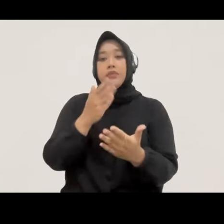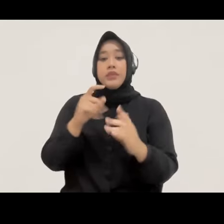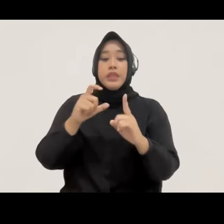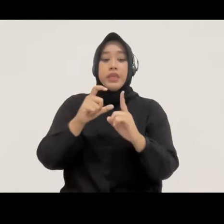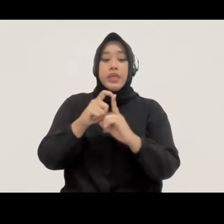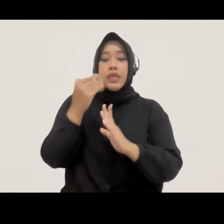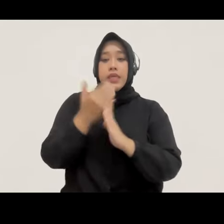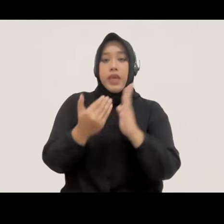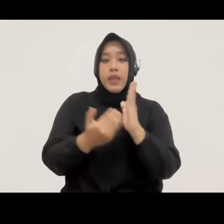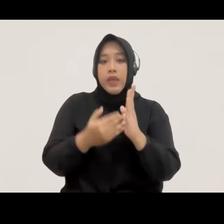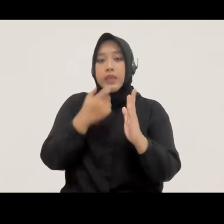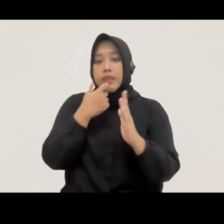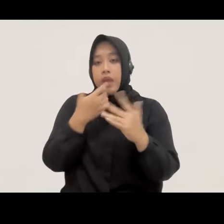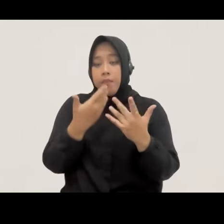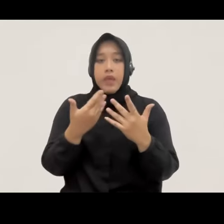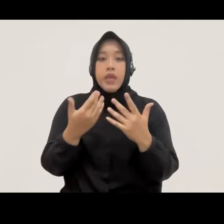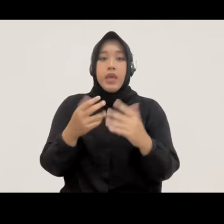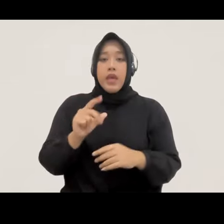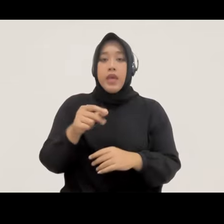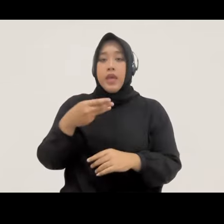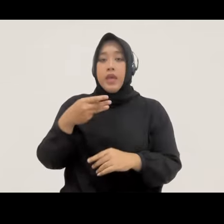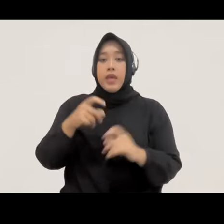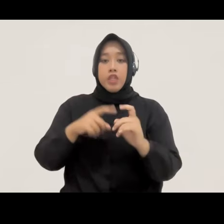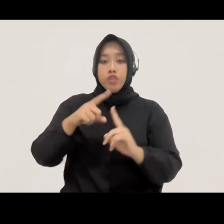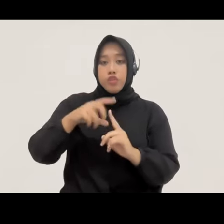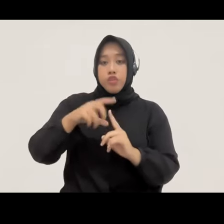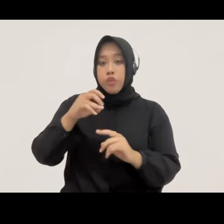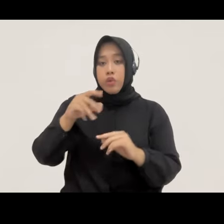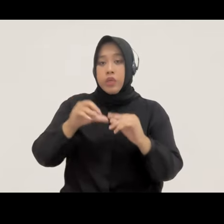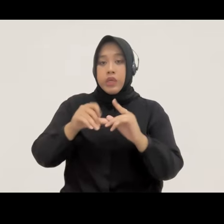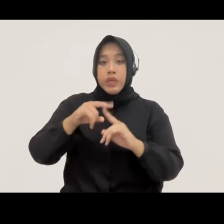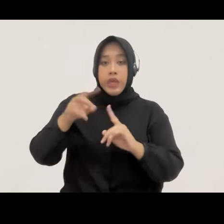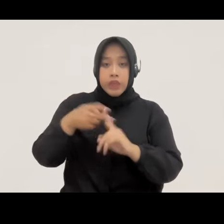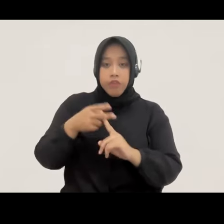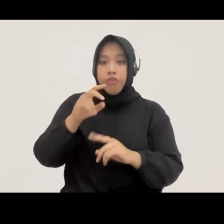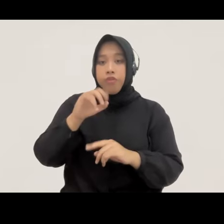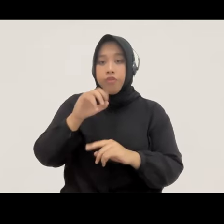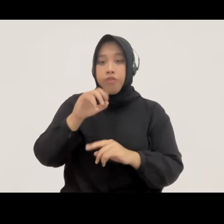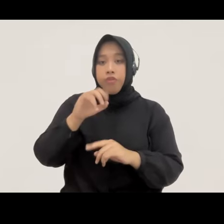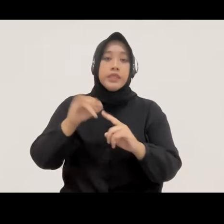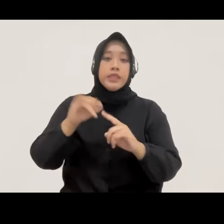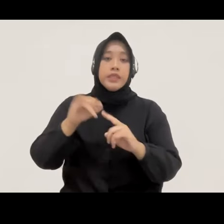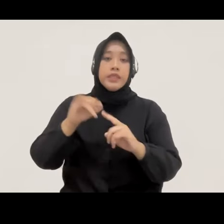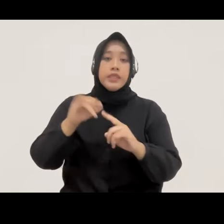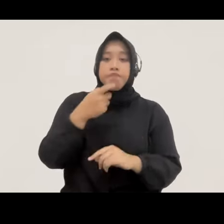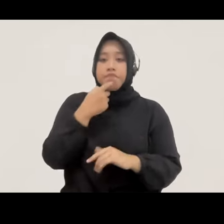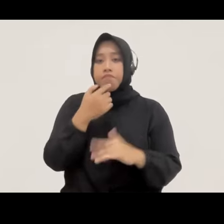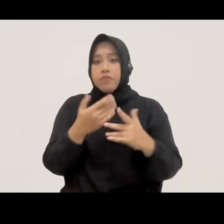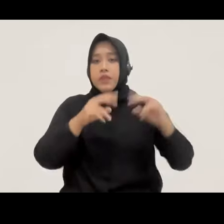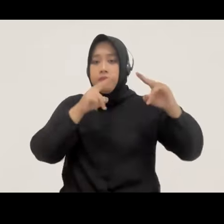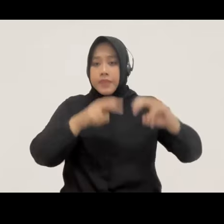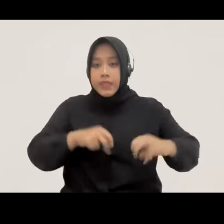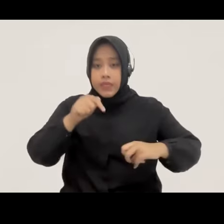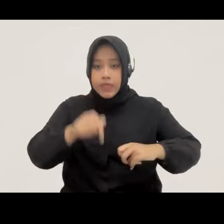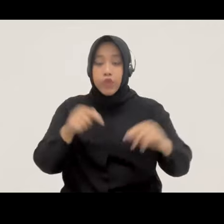penerapan restoratif justice di sistem peradilan pidana di Indonesia, yang mana di dalam salah satu penelitian tersebut